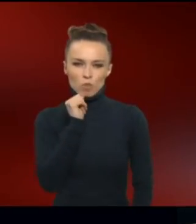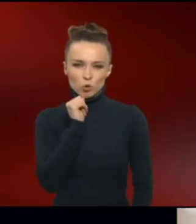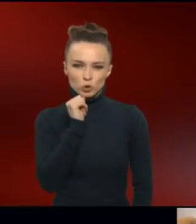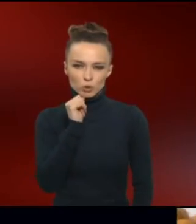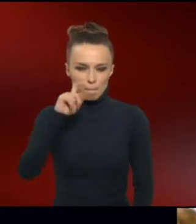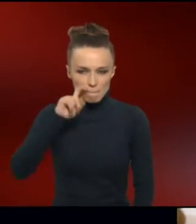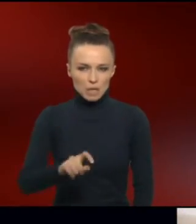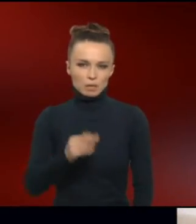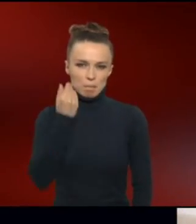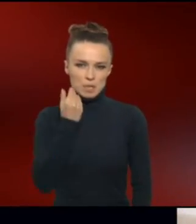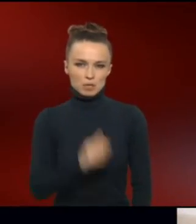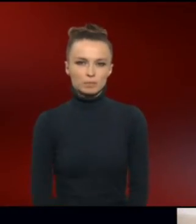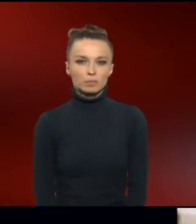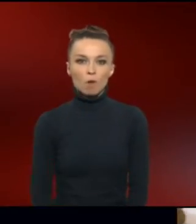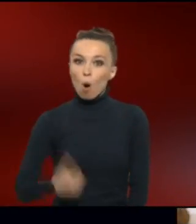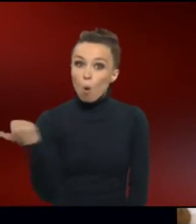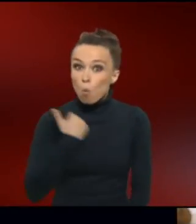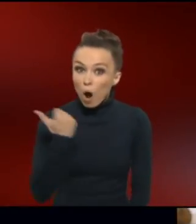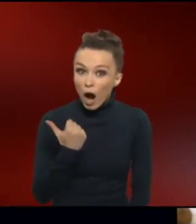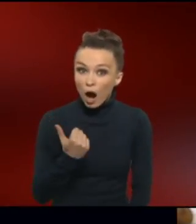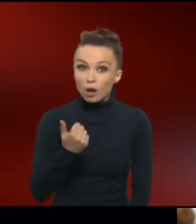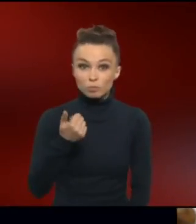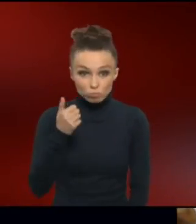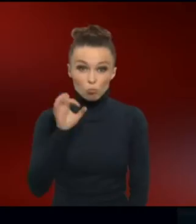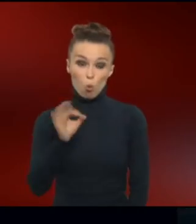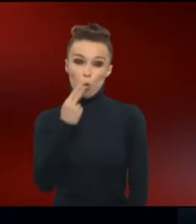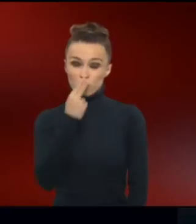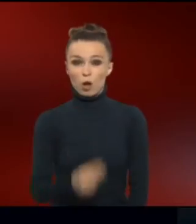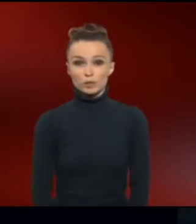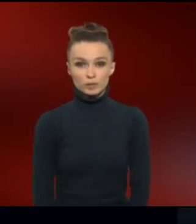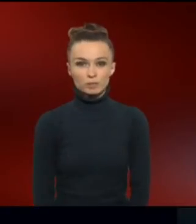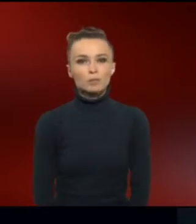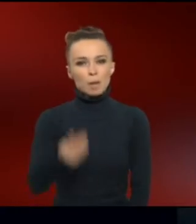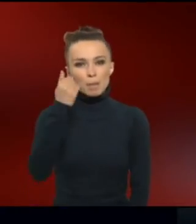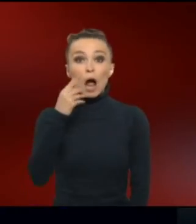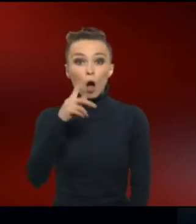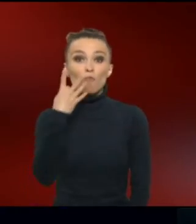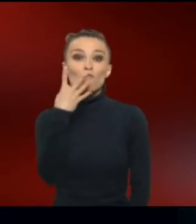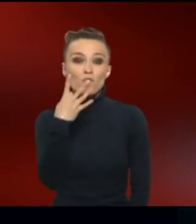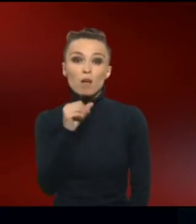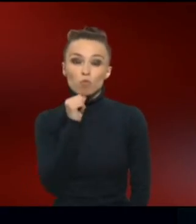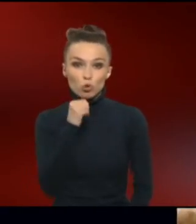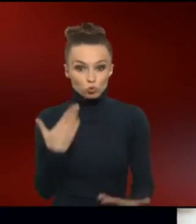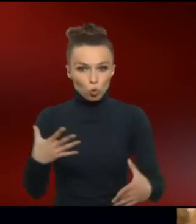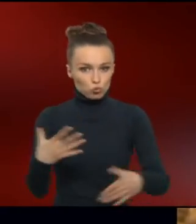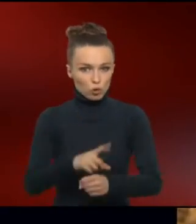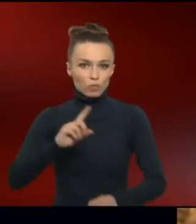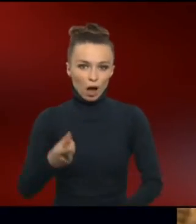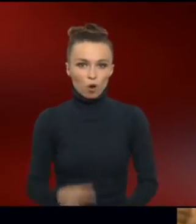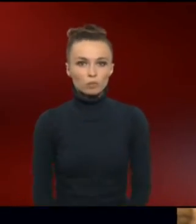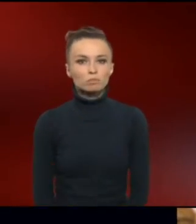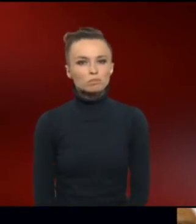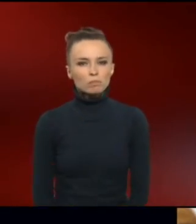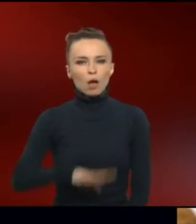Drei Nüsse. Wow, das sieht gut aus. Bitte. Auch vier Nüsse schafft er auf diese Weise. Frau